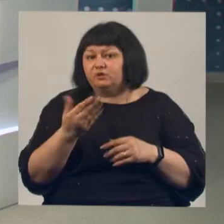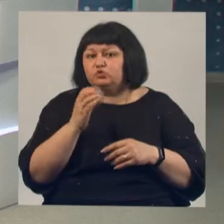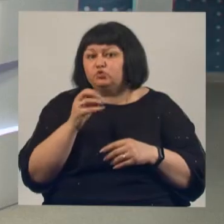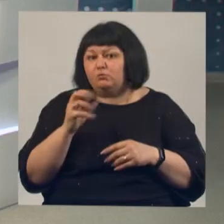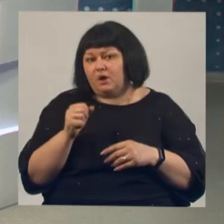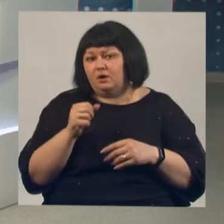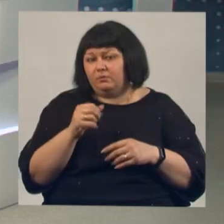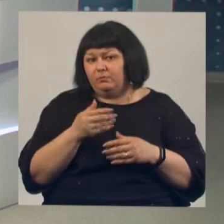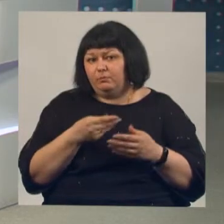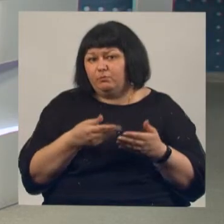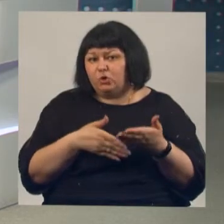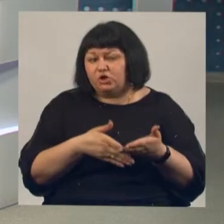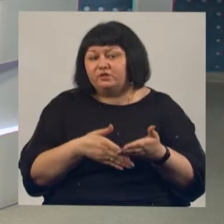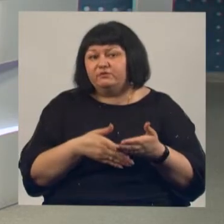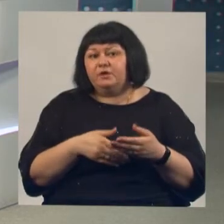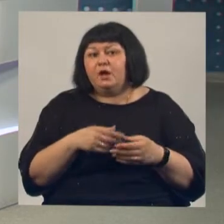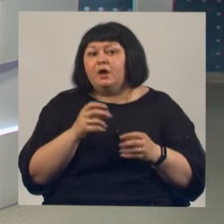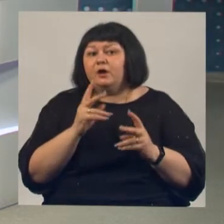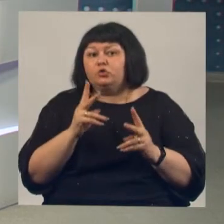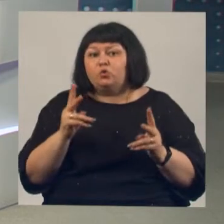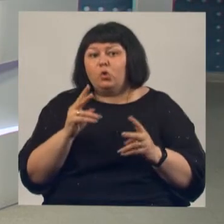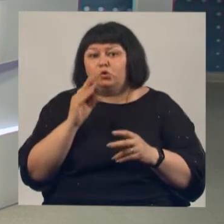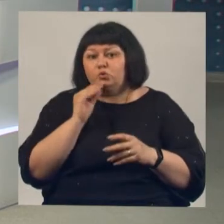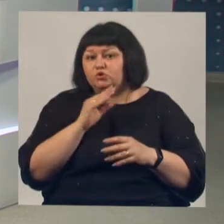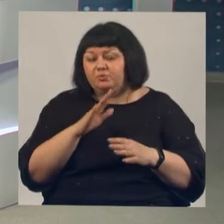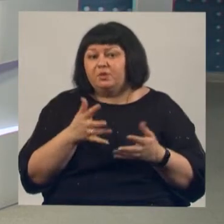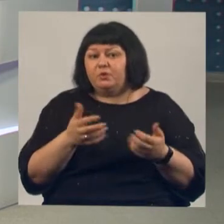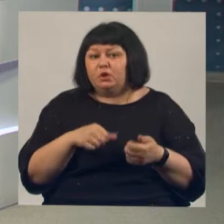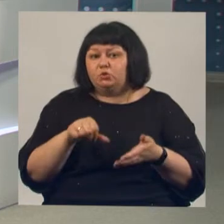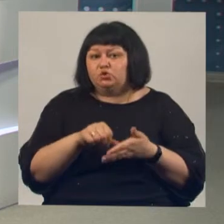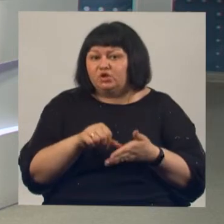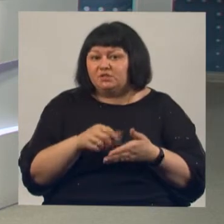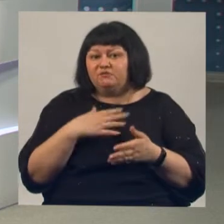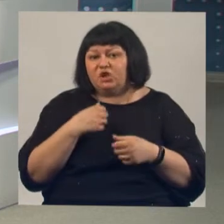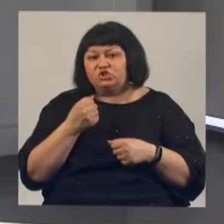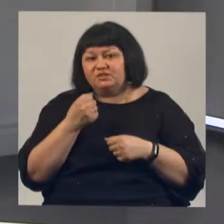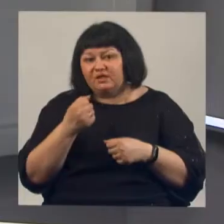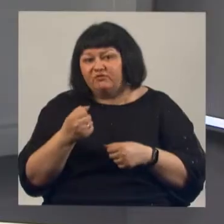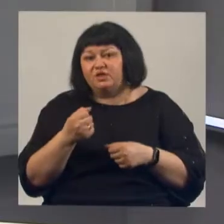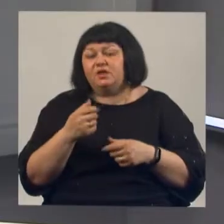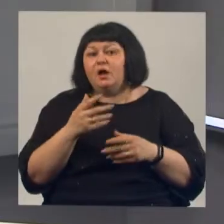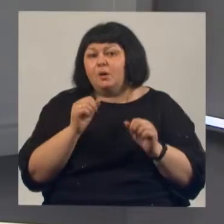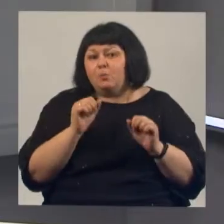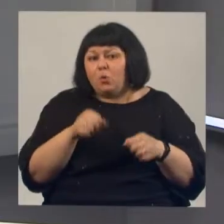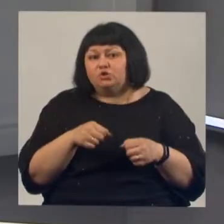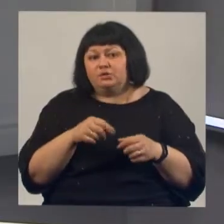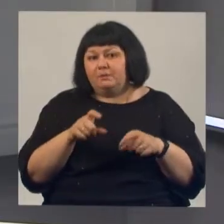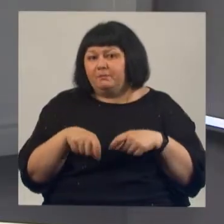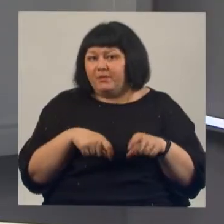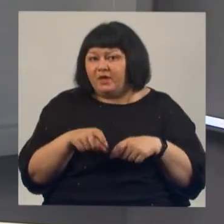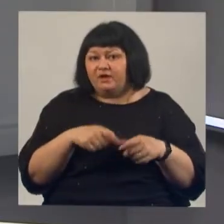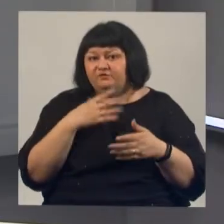Также для тех, кто не успел принять участие в нашей эстафете «Добро не спит, добро бежит», вы можете бегать на